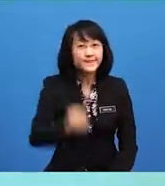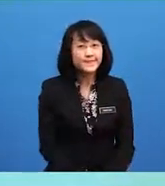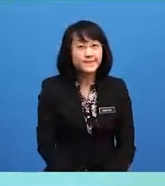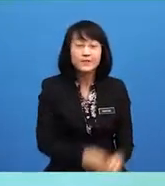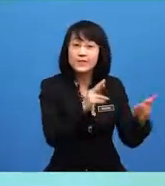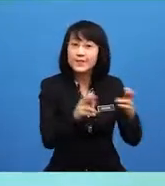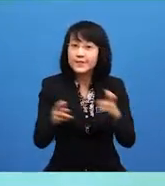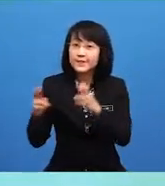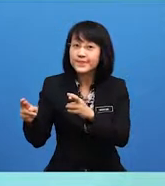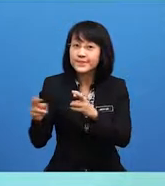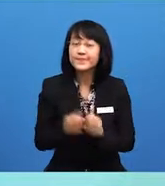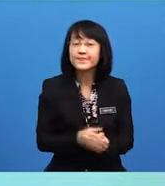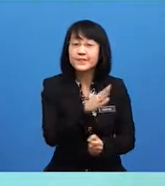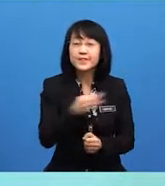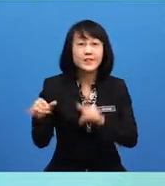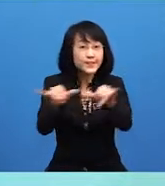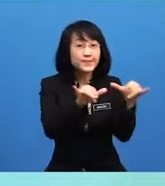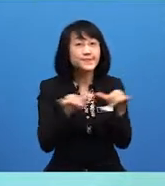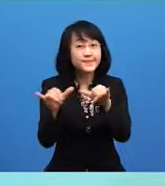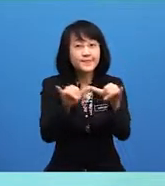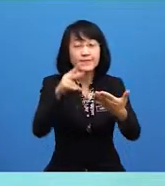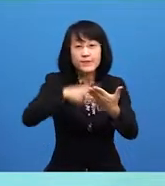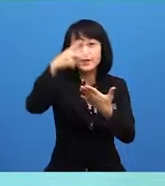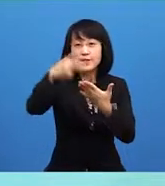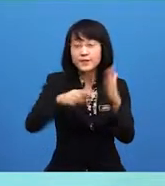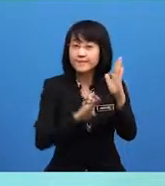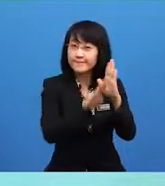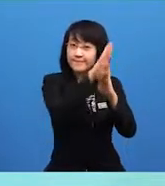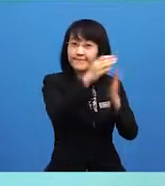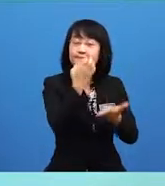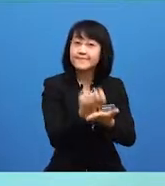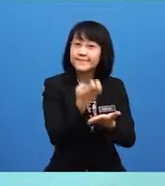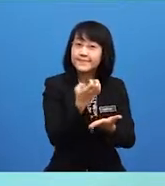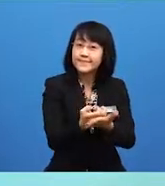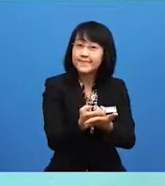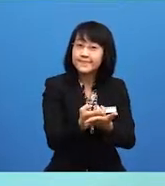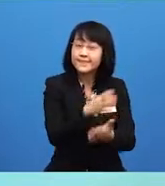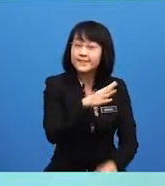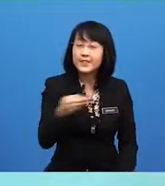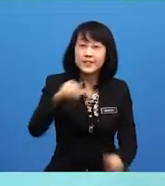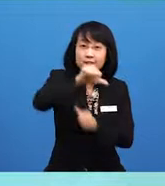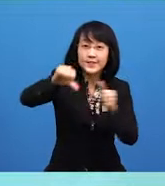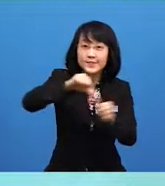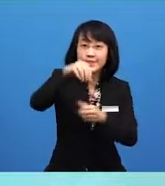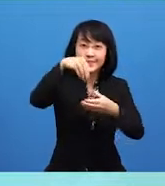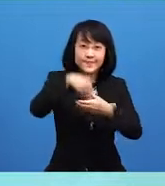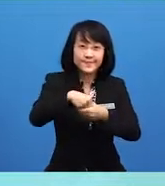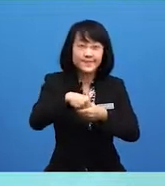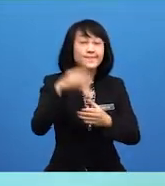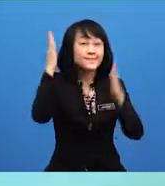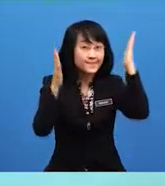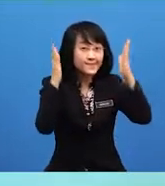merancang serta menyelaras program perbangunan ekonomi dan sosial di negara kita.